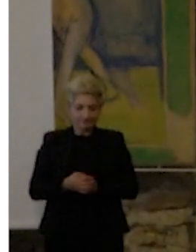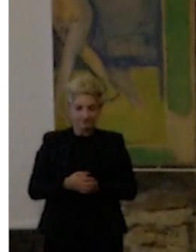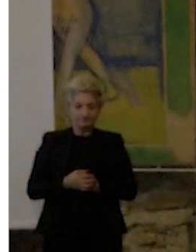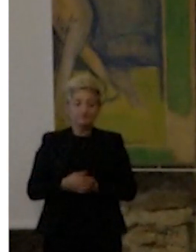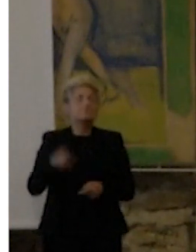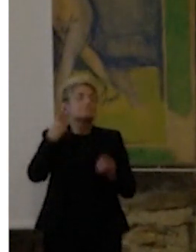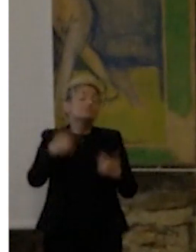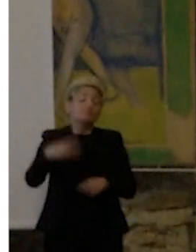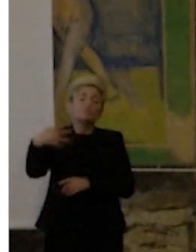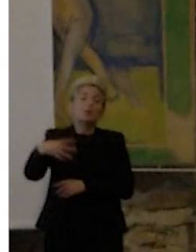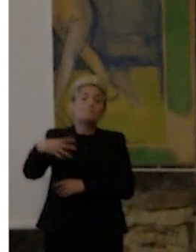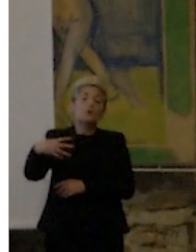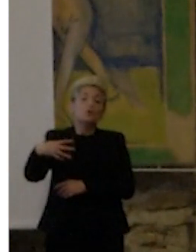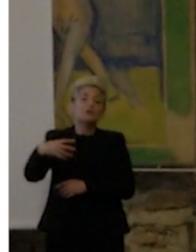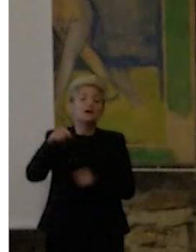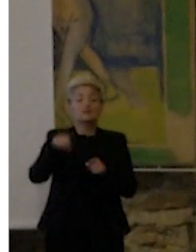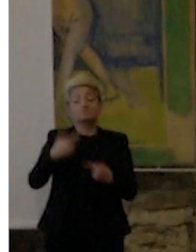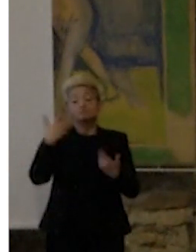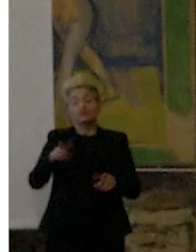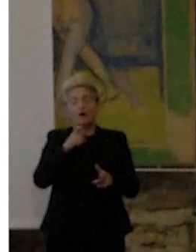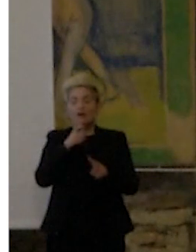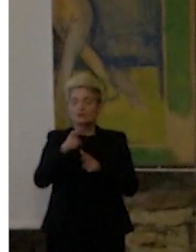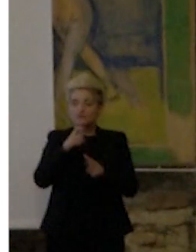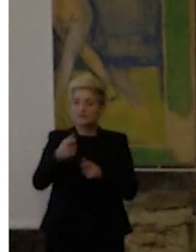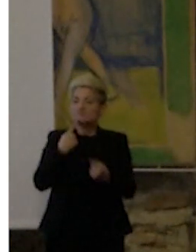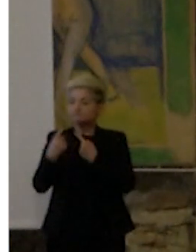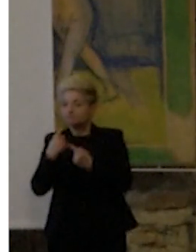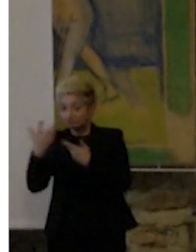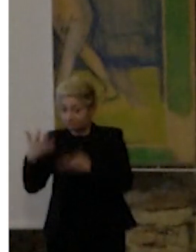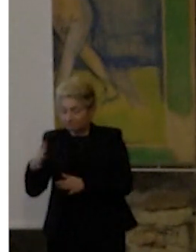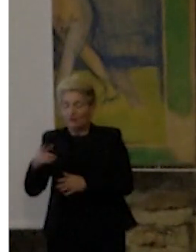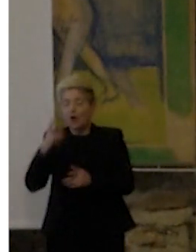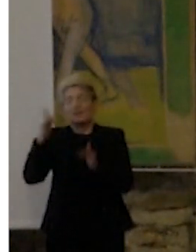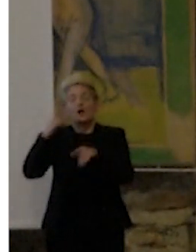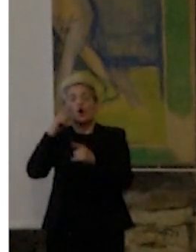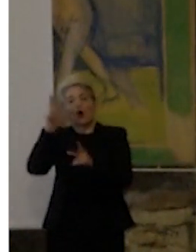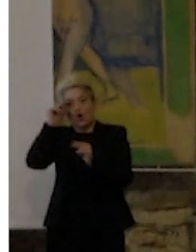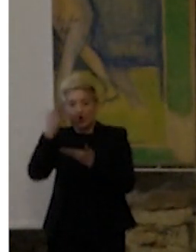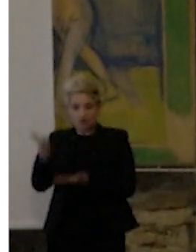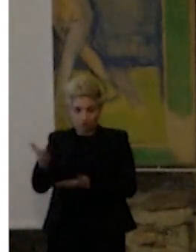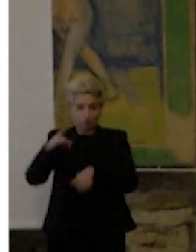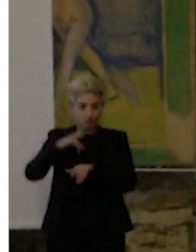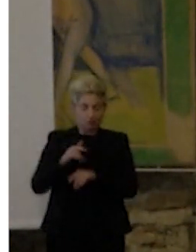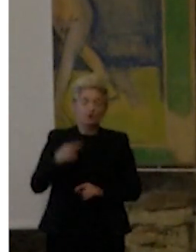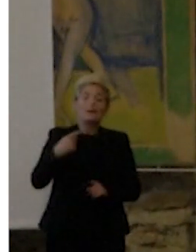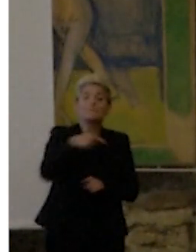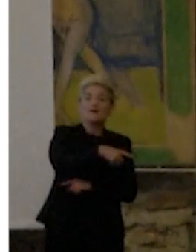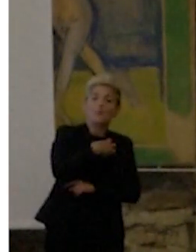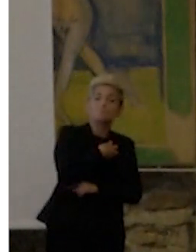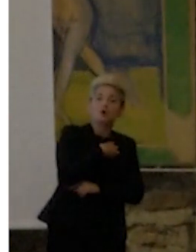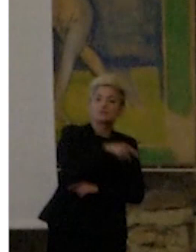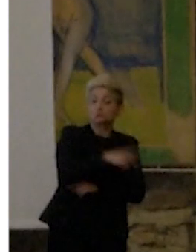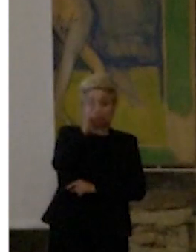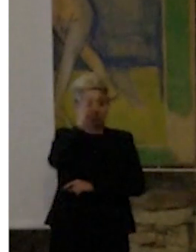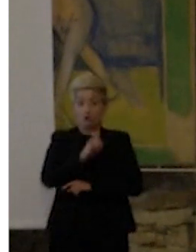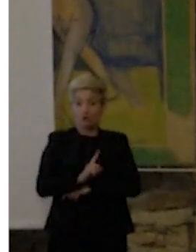Quindi Bruno Munari in qualche modo mi c'era già relazionato, Montessori no. Ho dovuto studiare, studiare